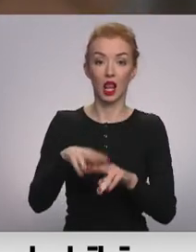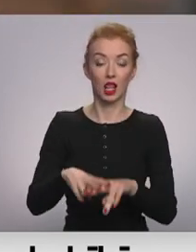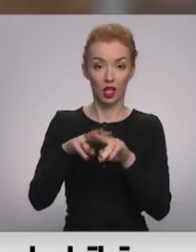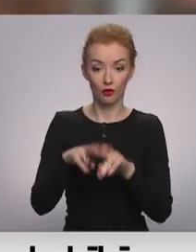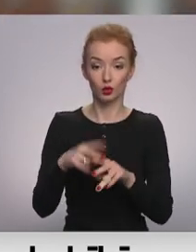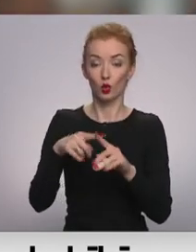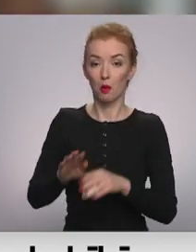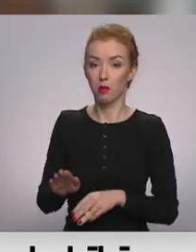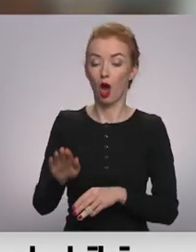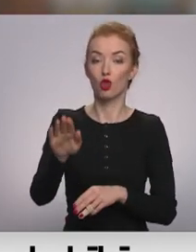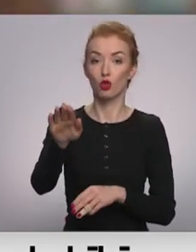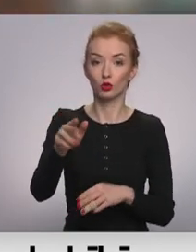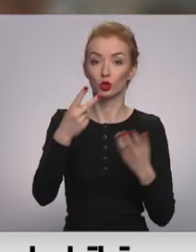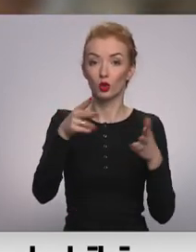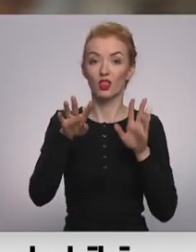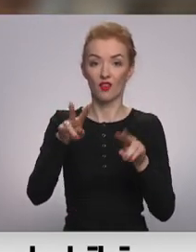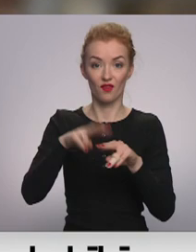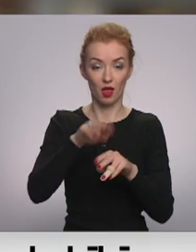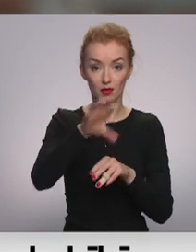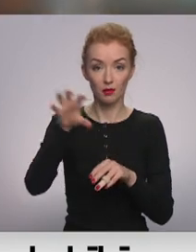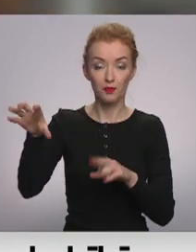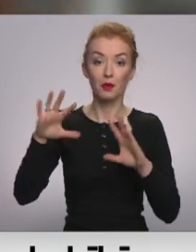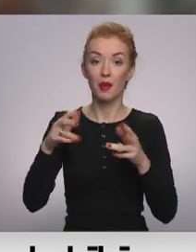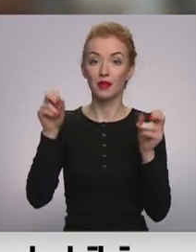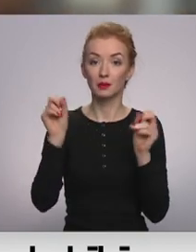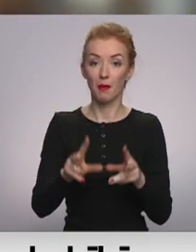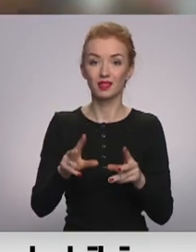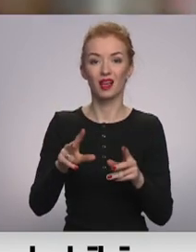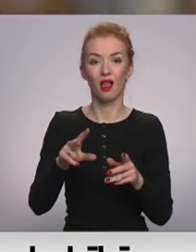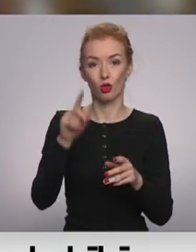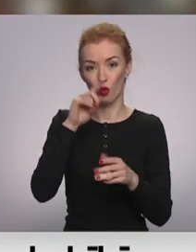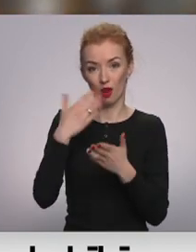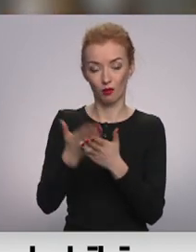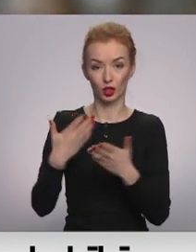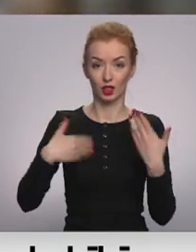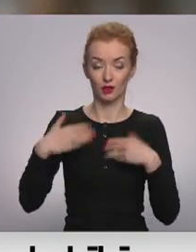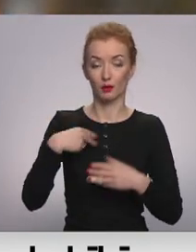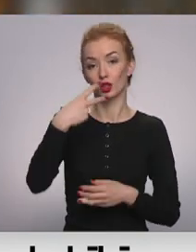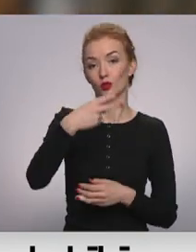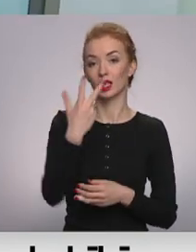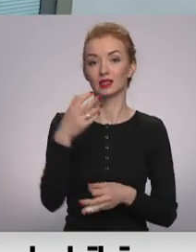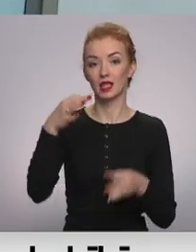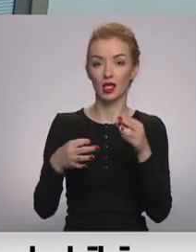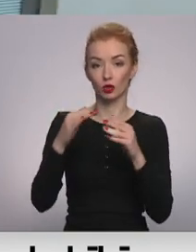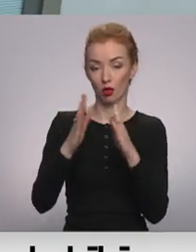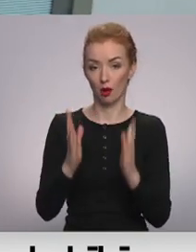ieejas 29 tiesās, savukārt speciāla aprīkota tolete, 23 tiesu namos.